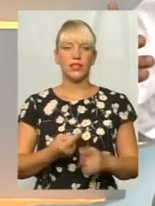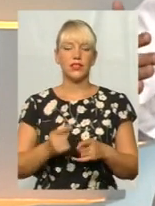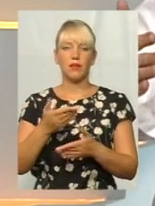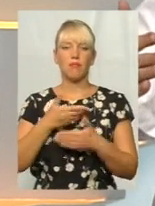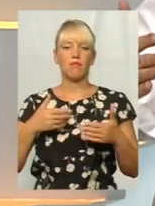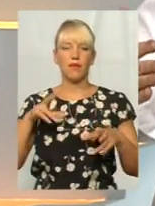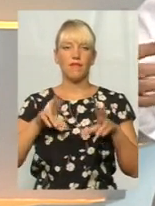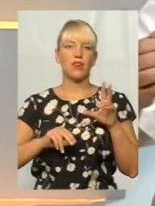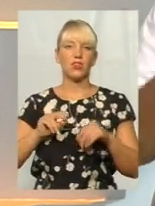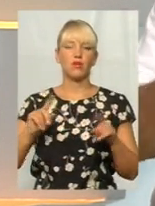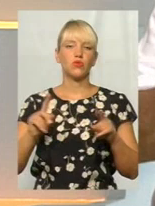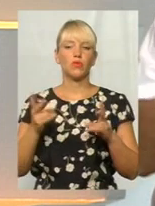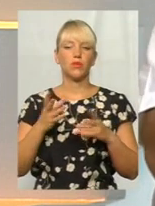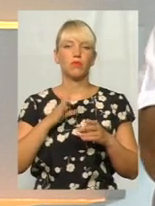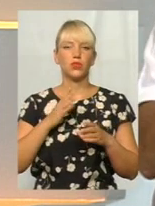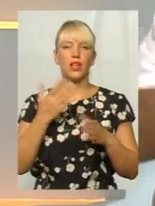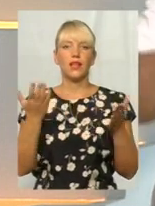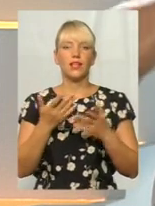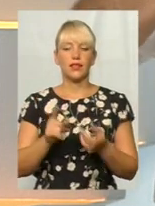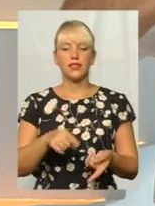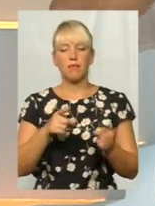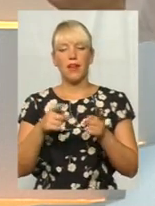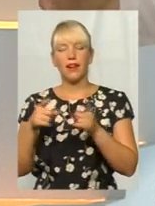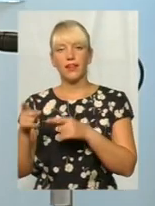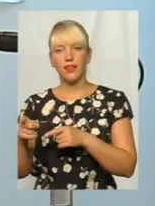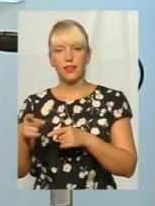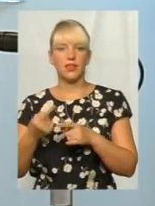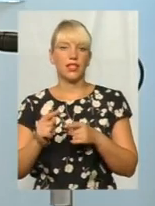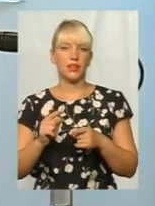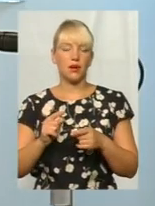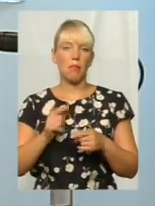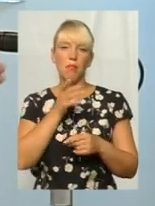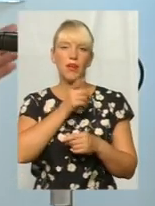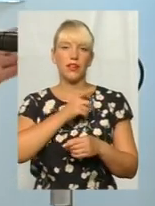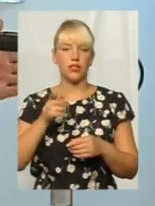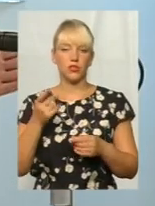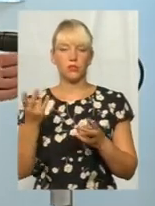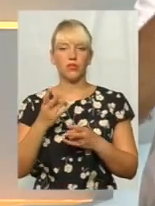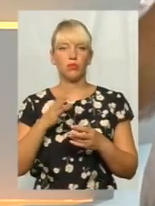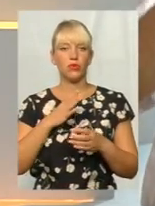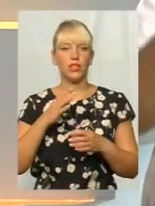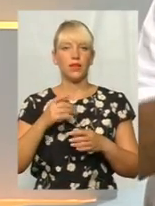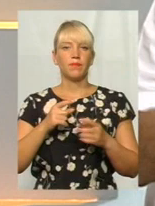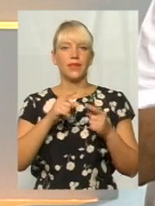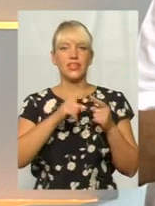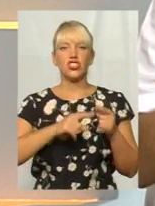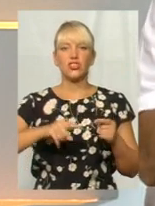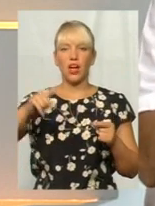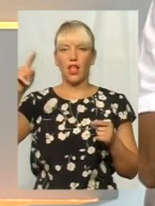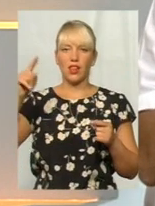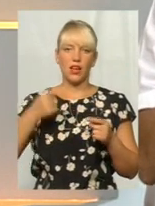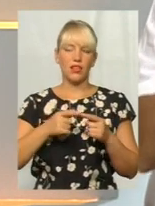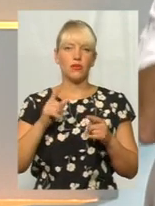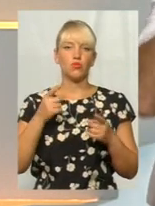бути якийсь перехідний період, або мусить бути якась прогресивна шкала, щоб перше, оці люди, які наступно, бо